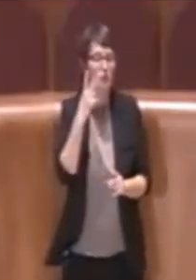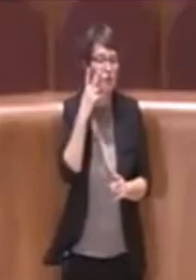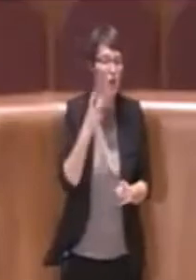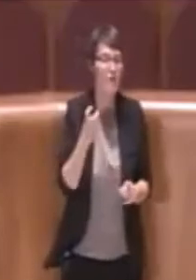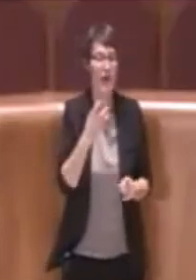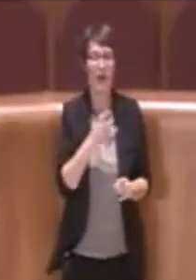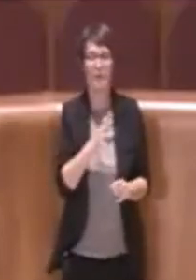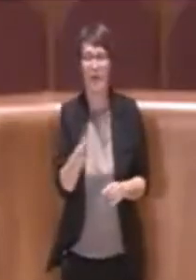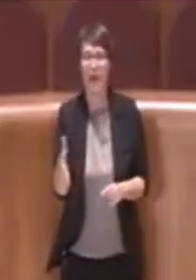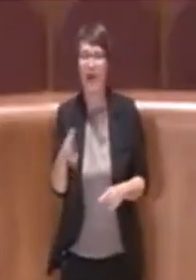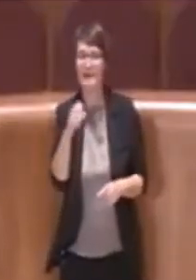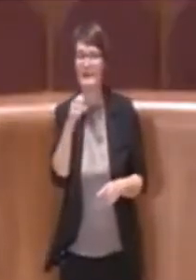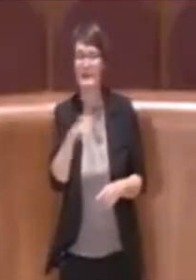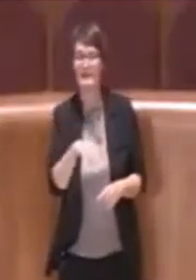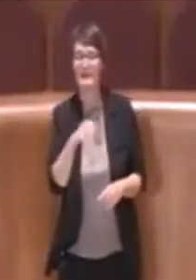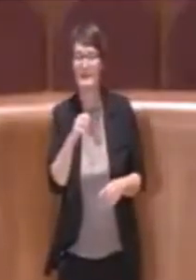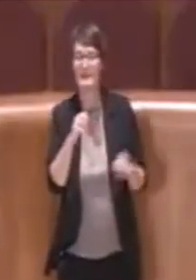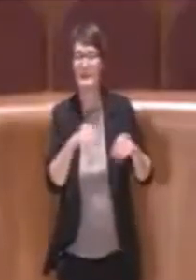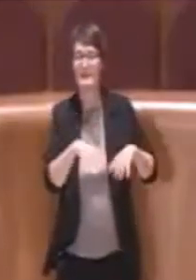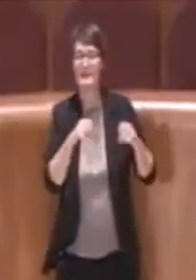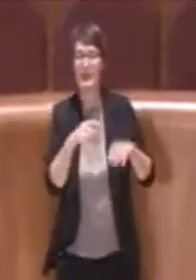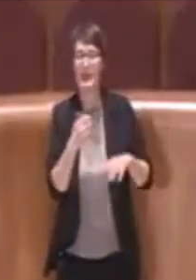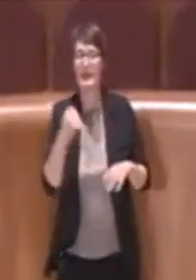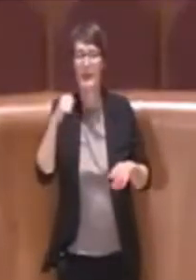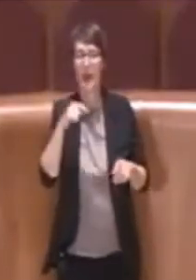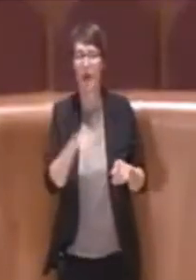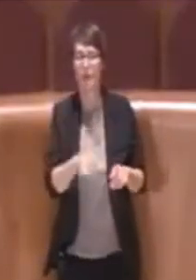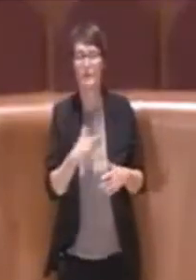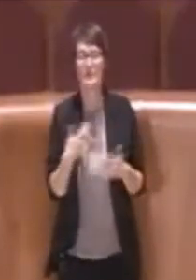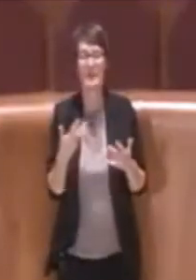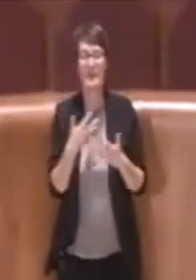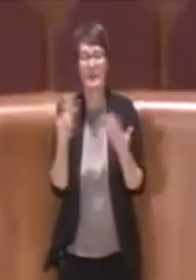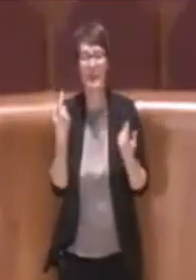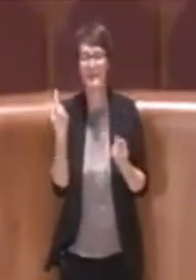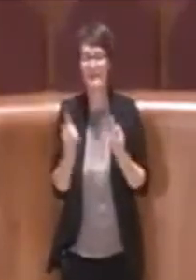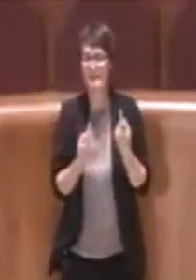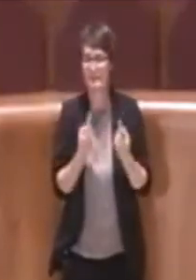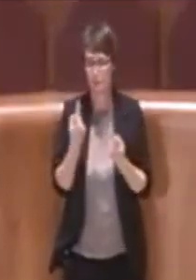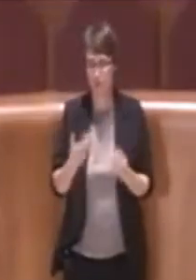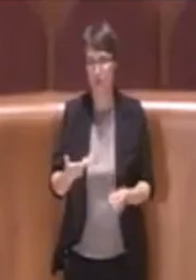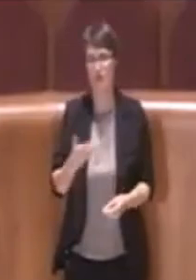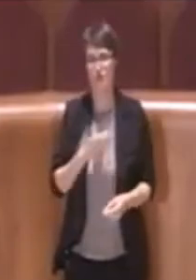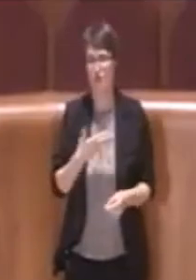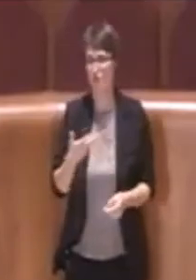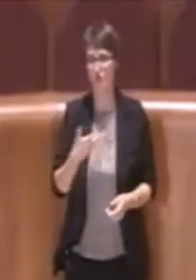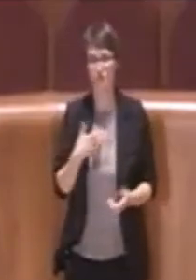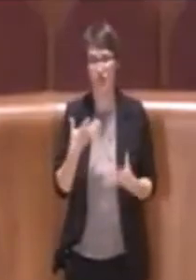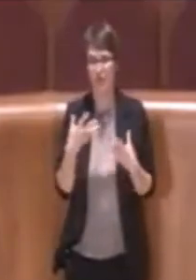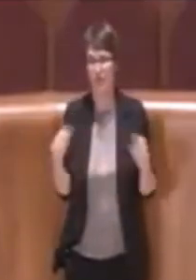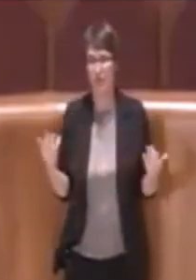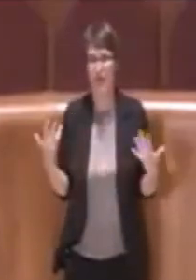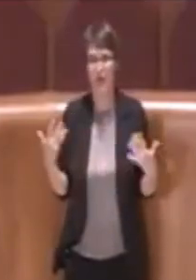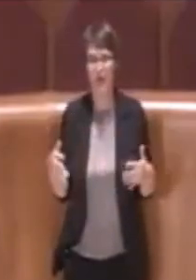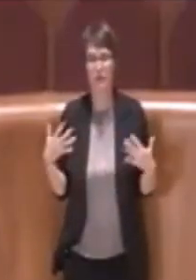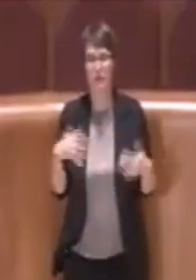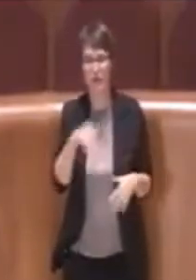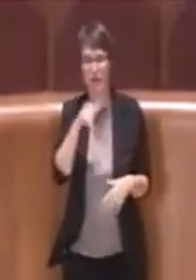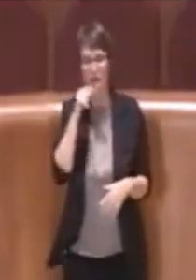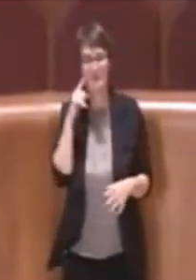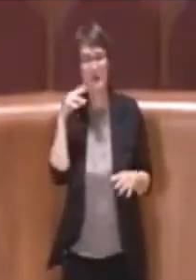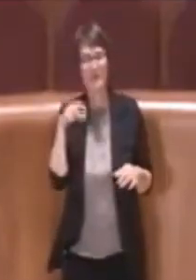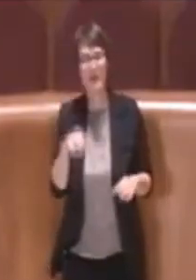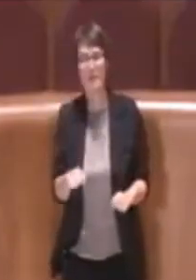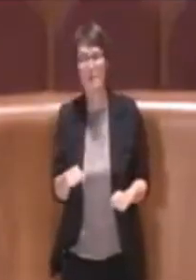discariche abusive e ovvio che il fenomeno è un fenomeno importante, c'è bisogno dell'impegno